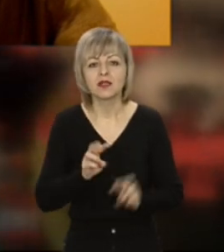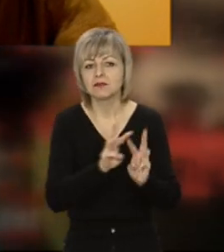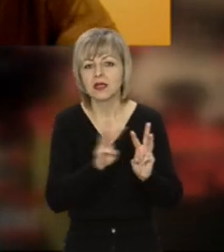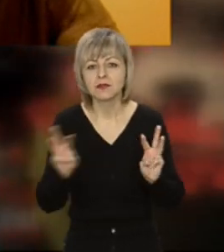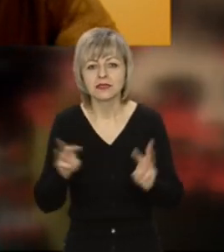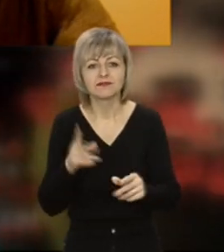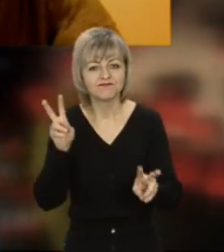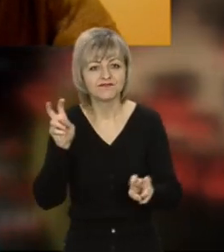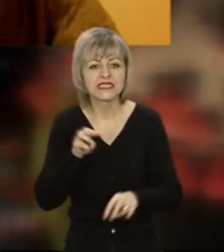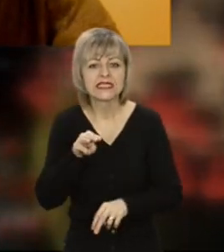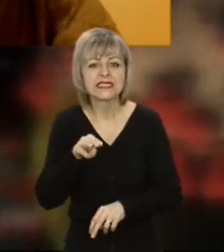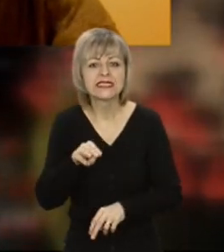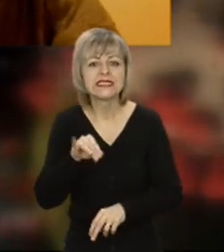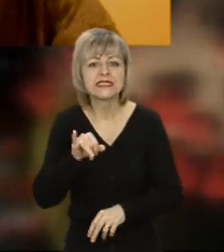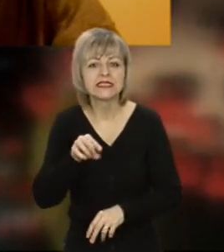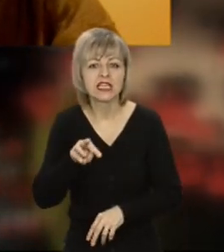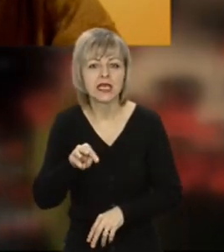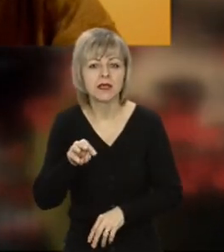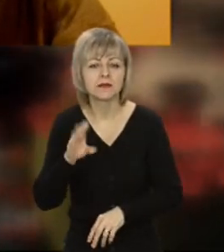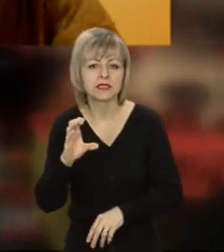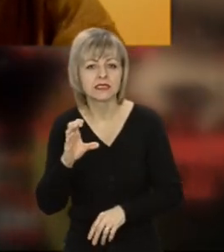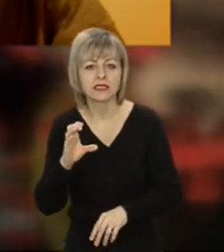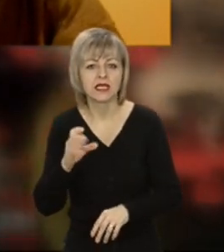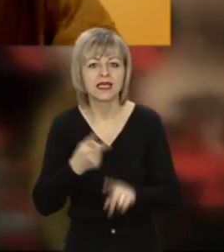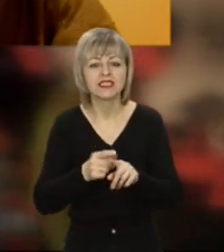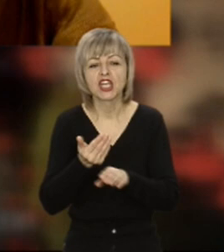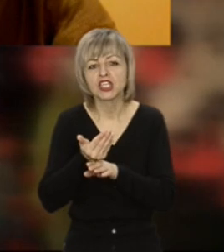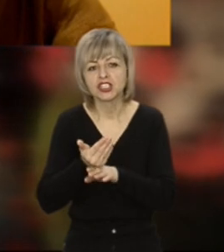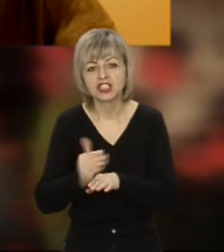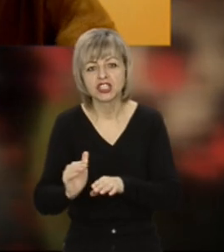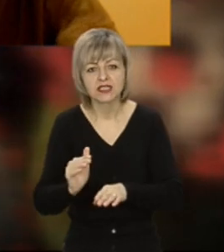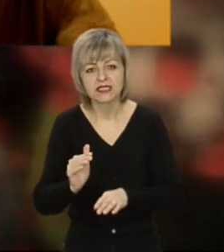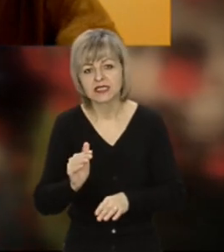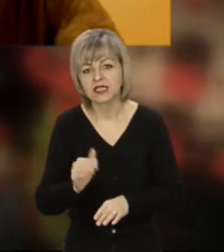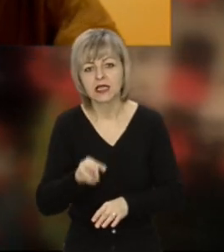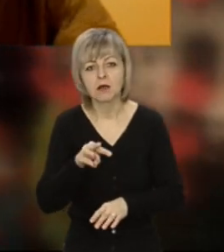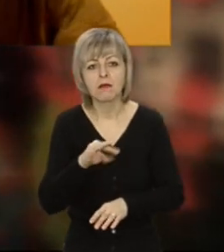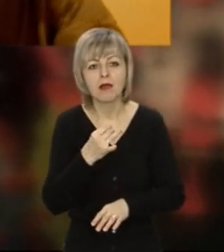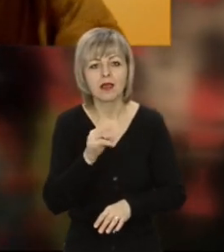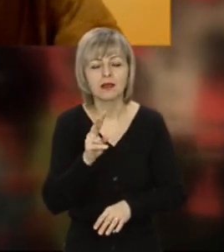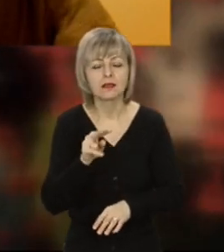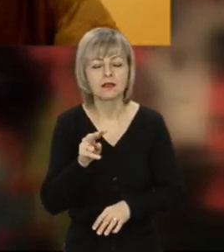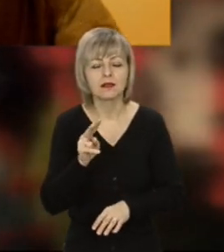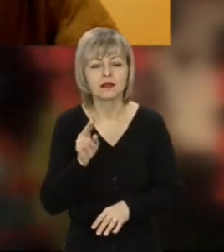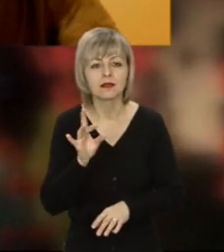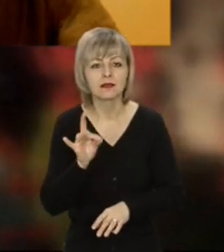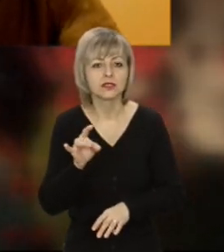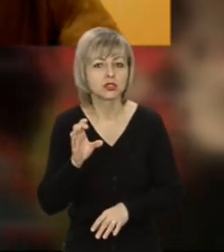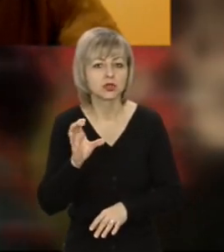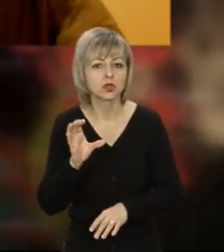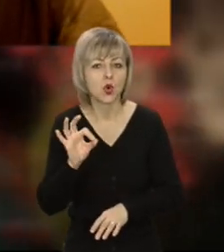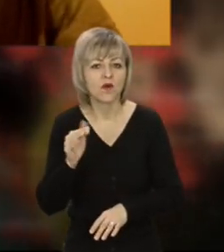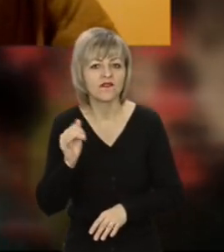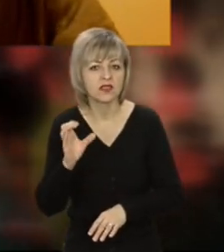Teams. Це частина Office 365. Вчилися від самого